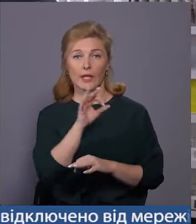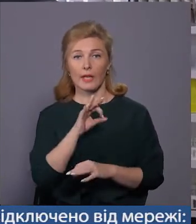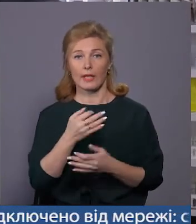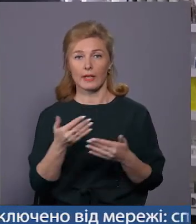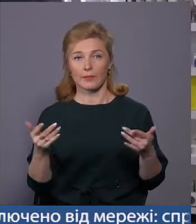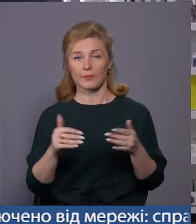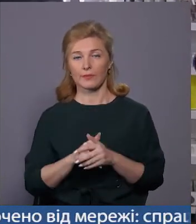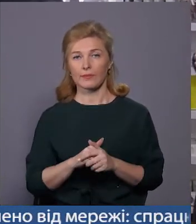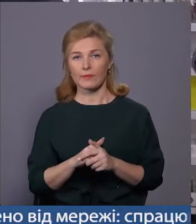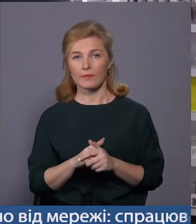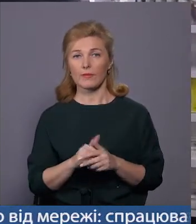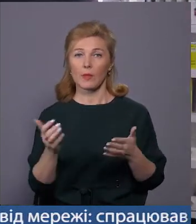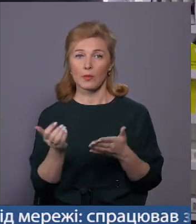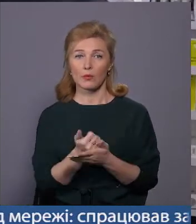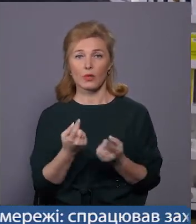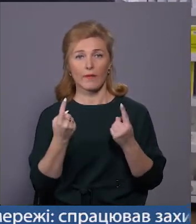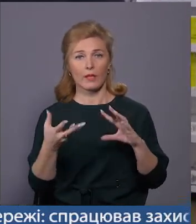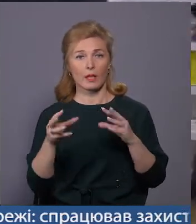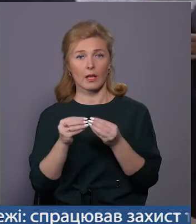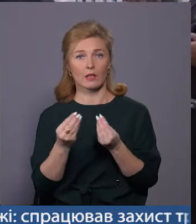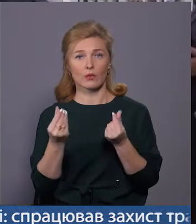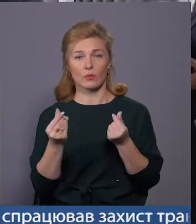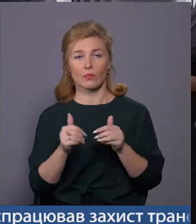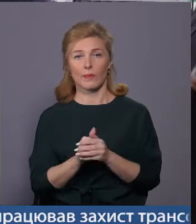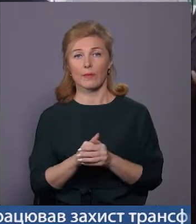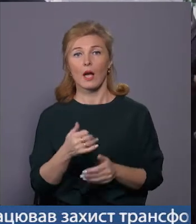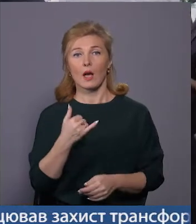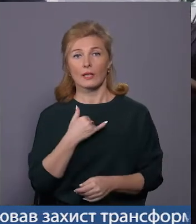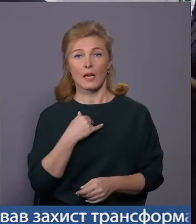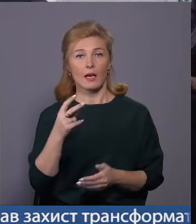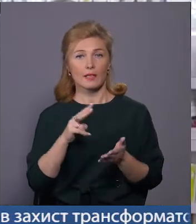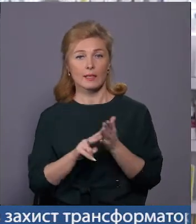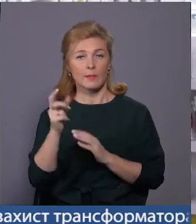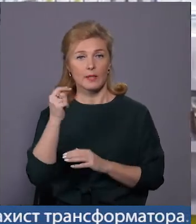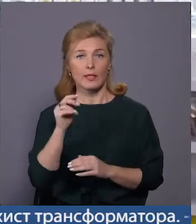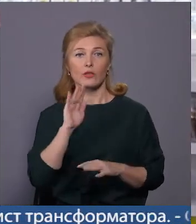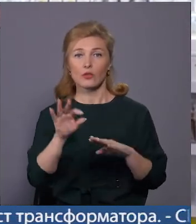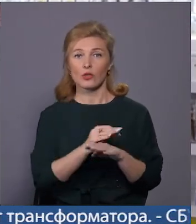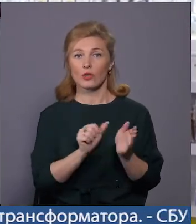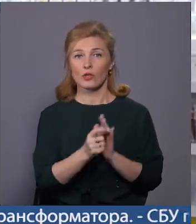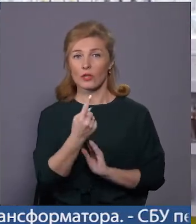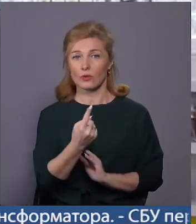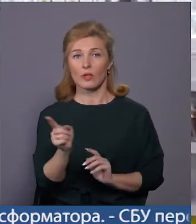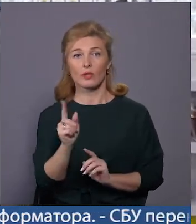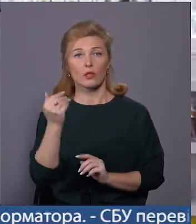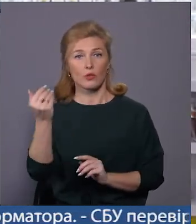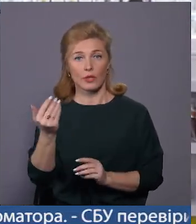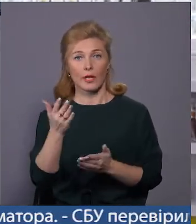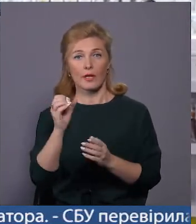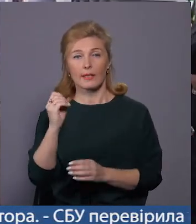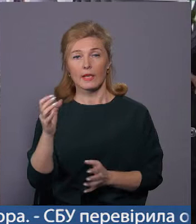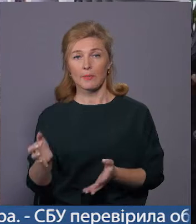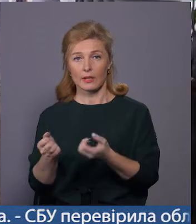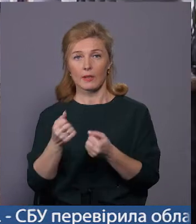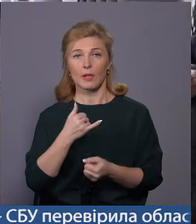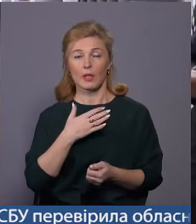виходить, доволі велика. Я 70 років маю, їй 61. Ти, що її, є підтримка, і ти, що